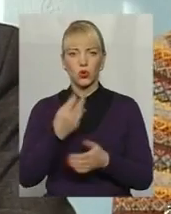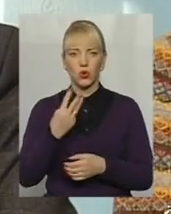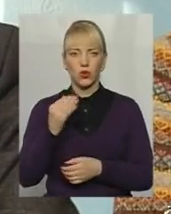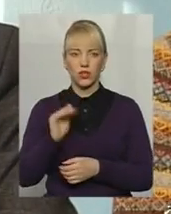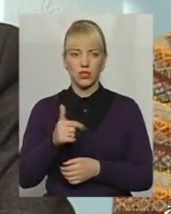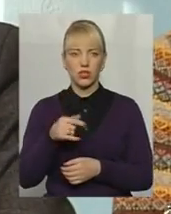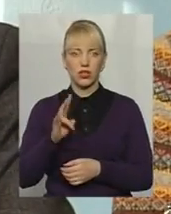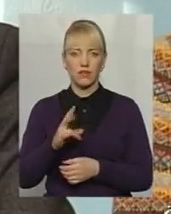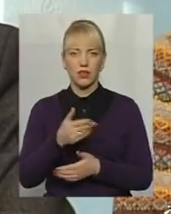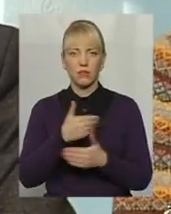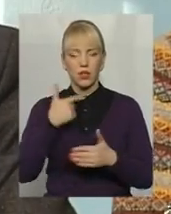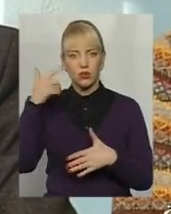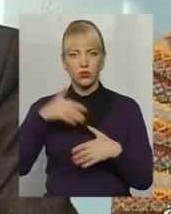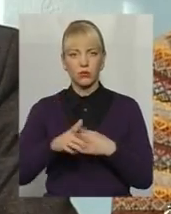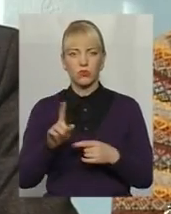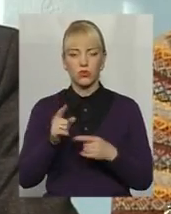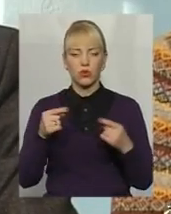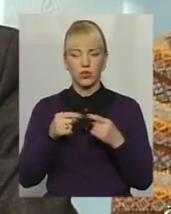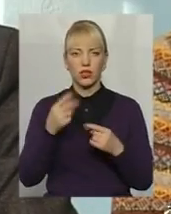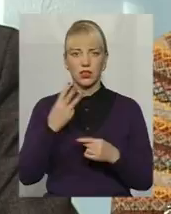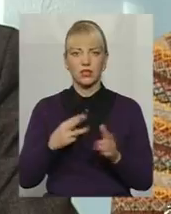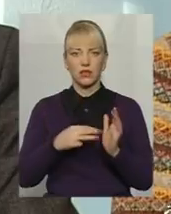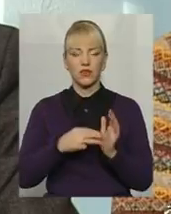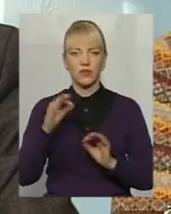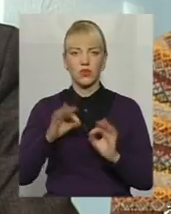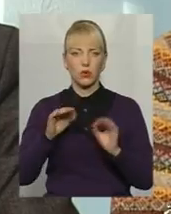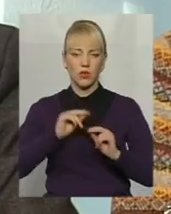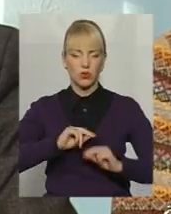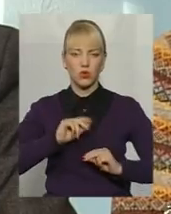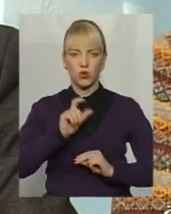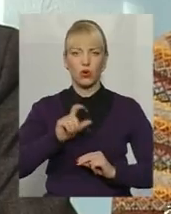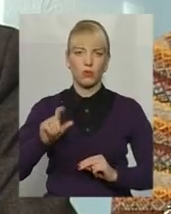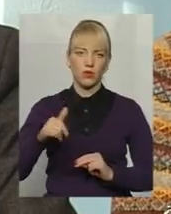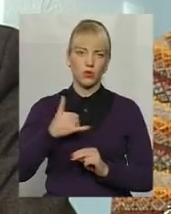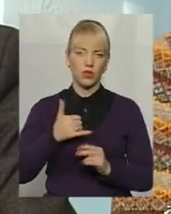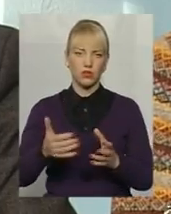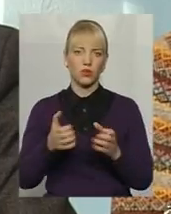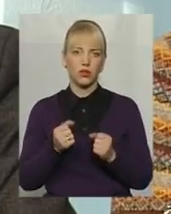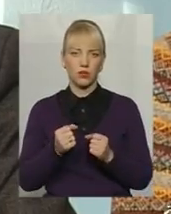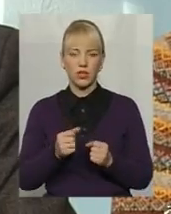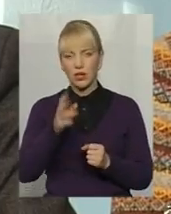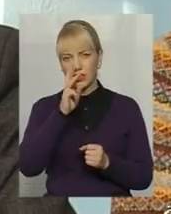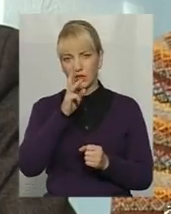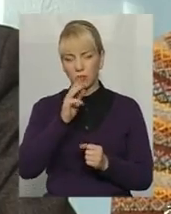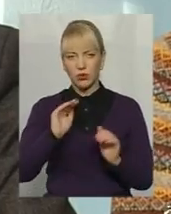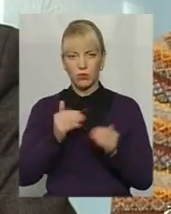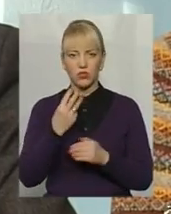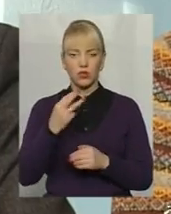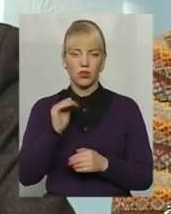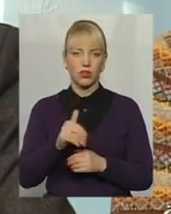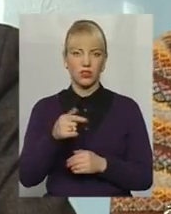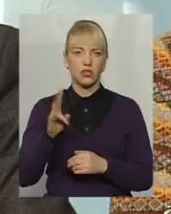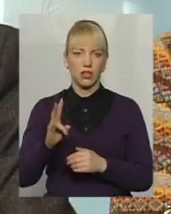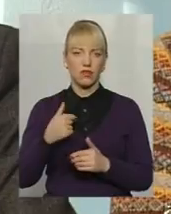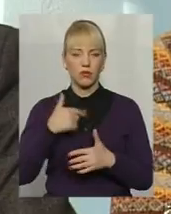розуміємо, що конкретно 38% працюючих громадян в нас отримували заробітну плату менше 3 тисяч гривень.